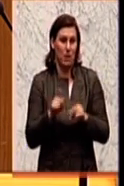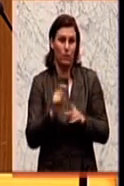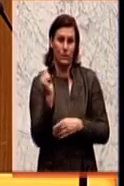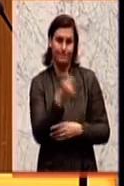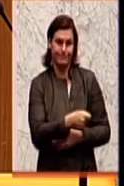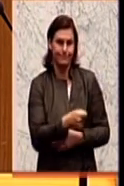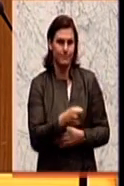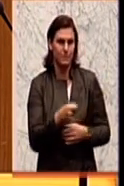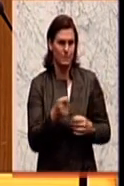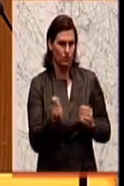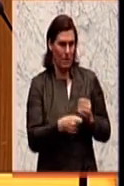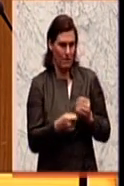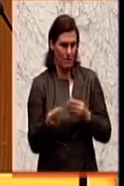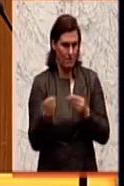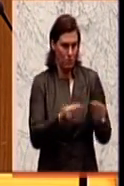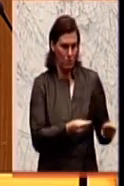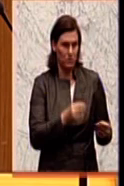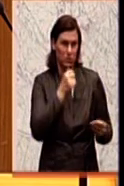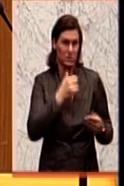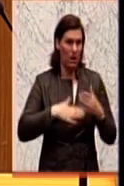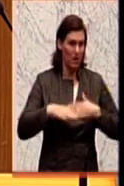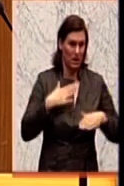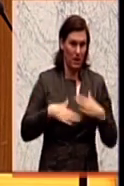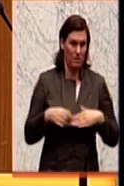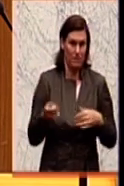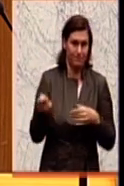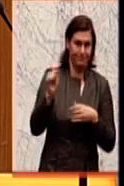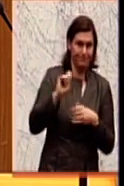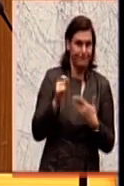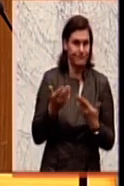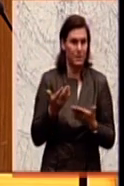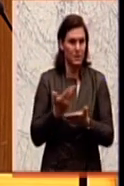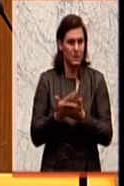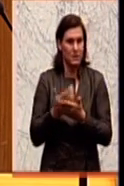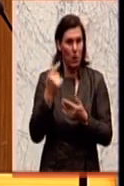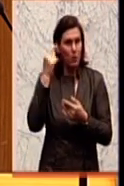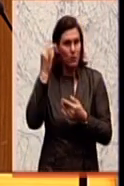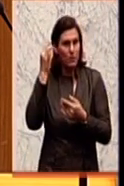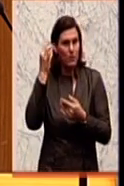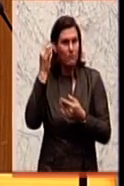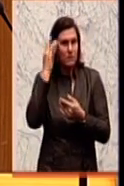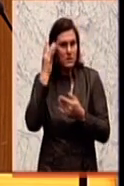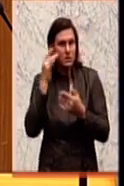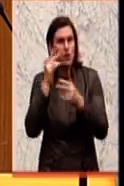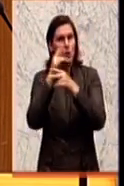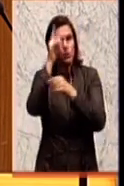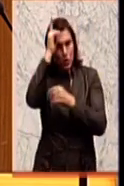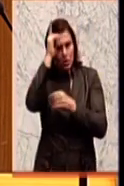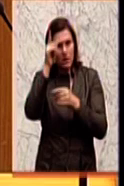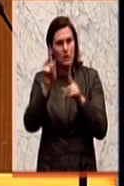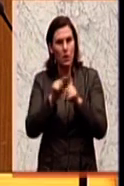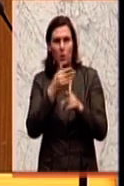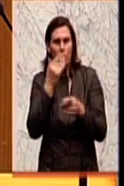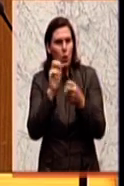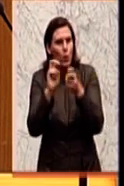verurteilt zu werden. Und wie Sie ja wissen, wird auch jetzt gerade ein Verfahren gegen Deutschland geführt, wegen Nicht-Umsetzung. Also wenn man